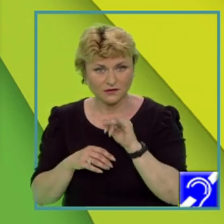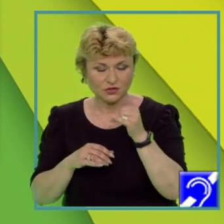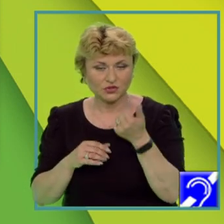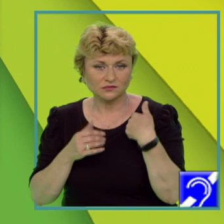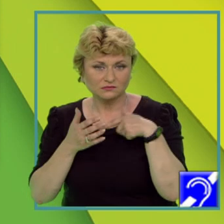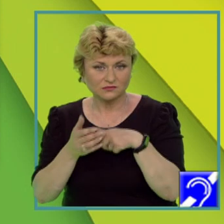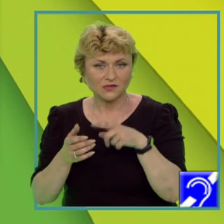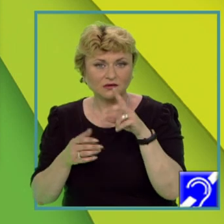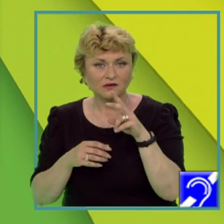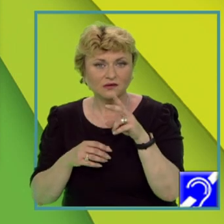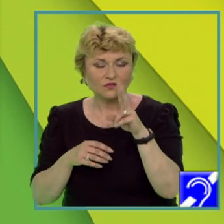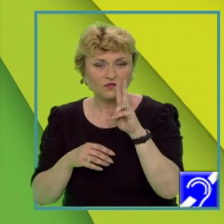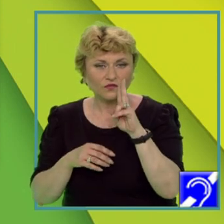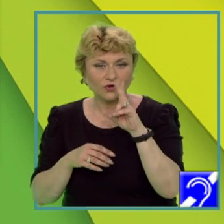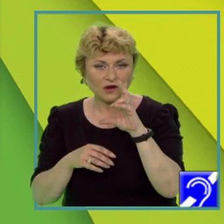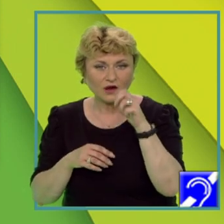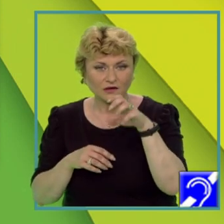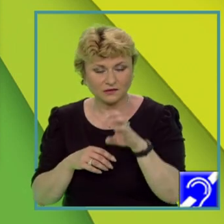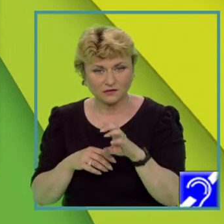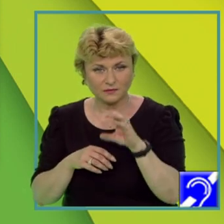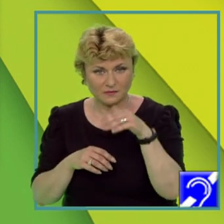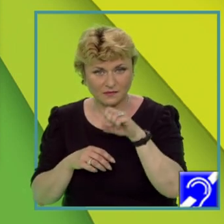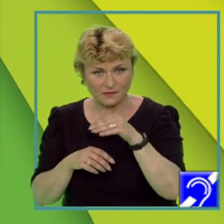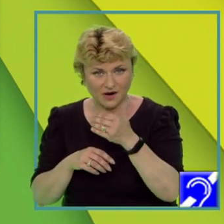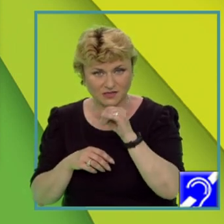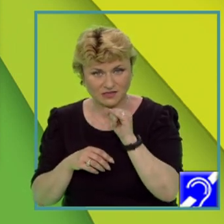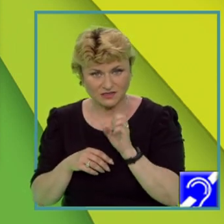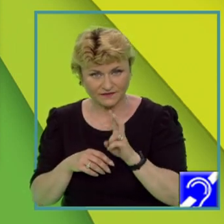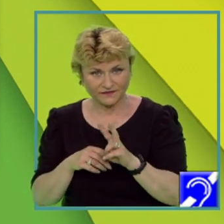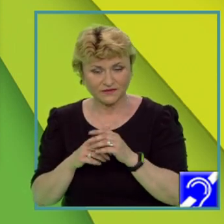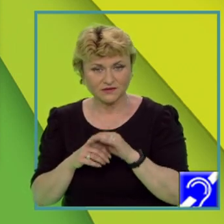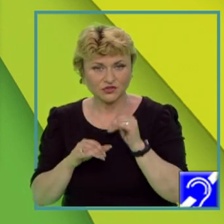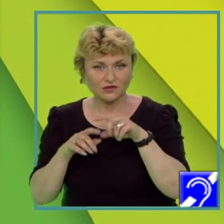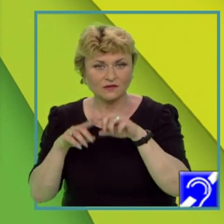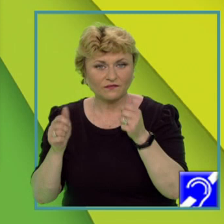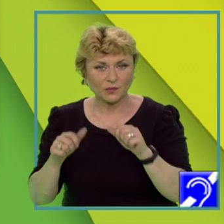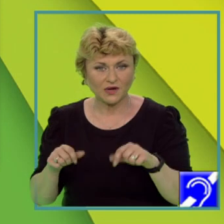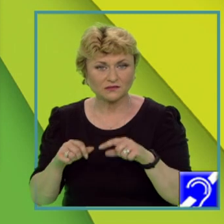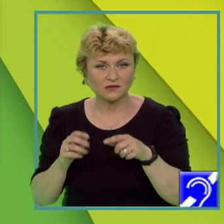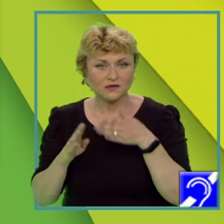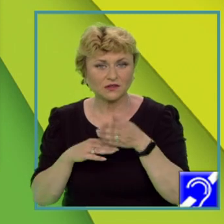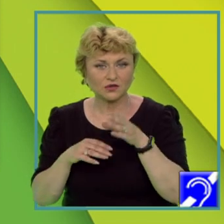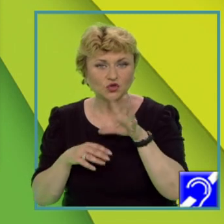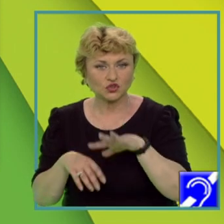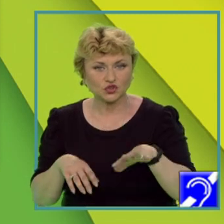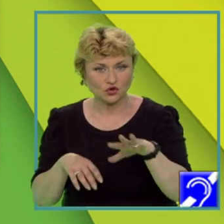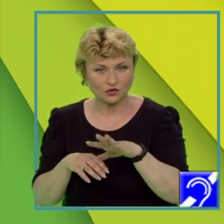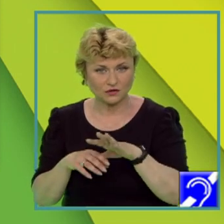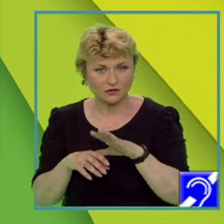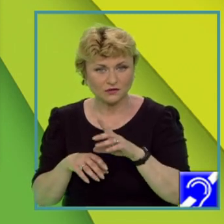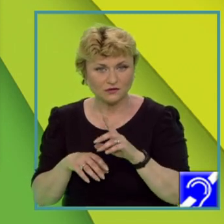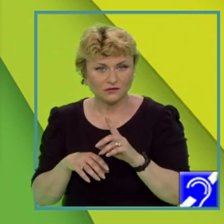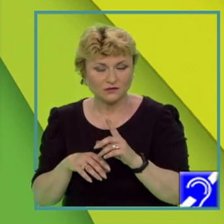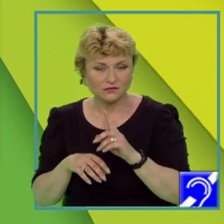vulcanism activ datorită faptului că este o insulă vulcanică formată într-o zonă de rifturi numită